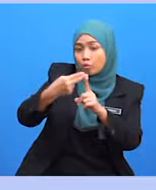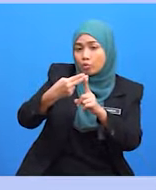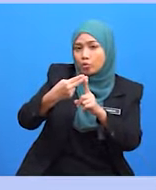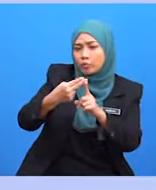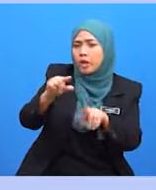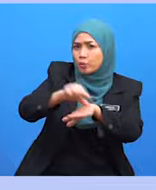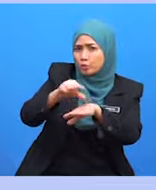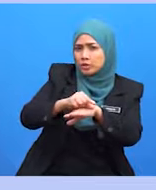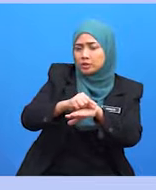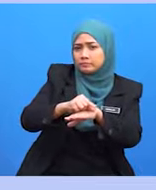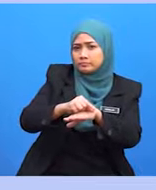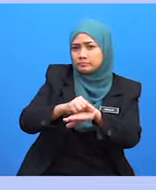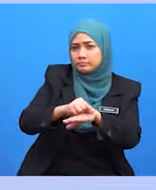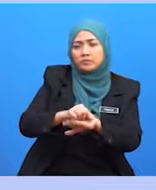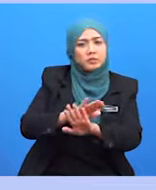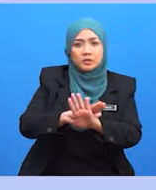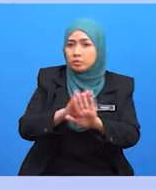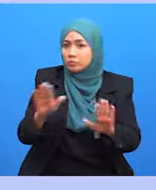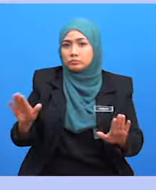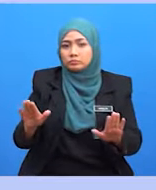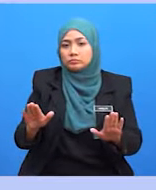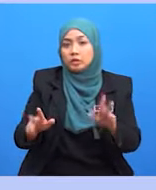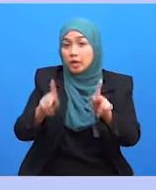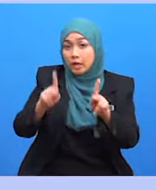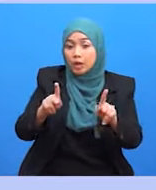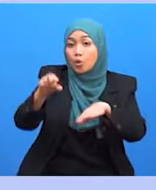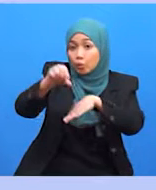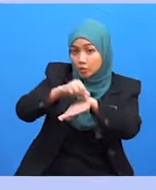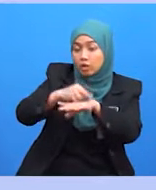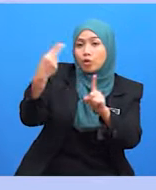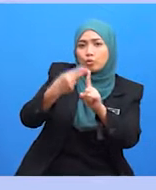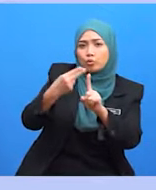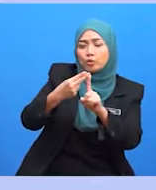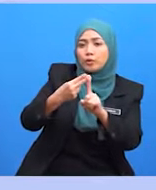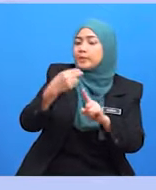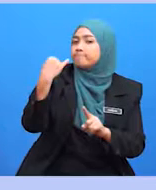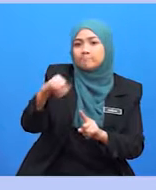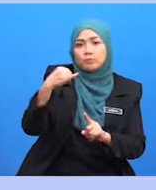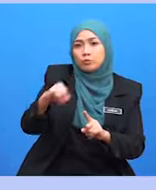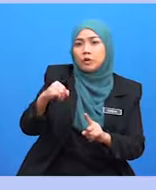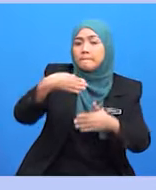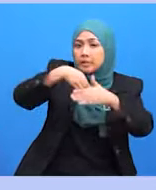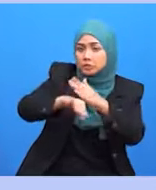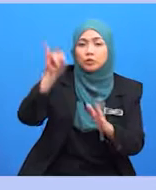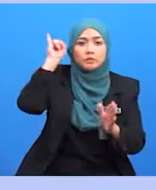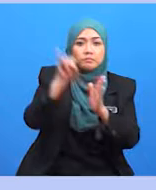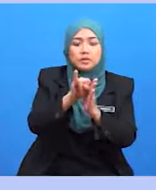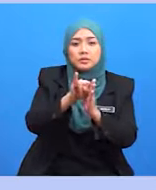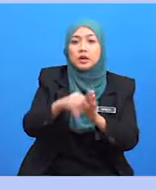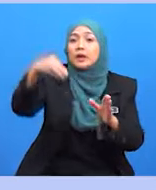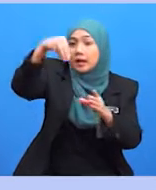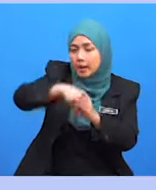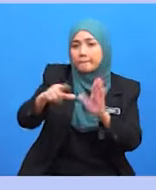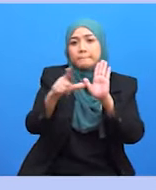mungkin tidak perlukan teks lagi. Percaya atau tidak, pilihan font anda boleh mengatakan banyak